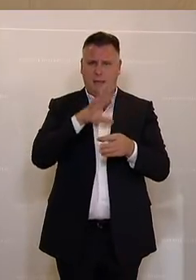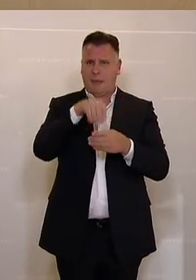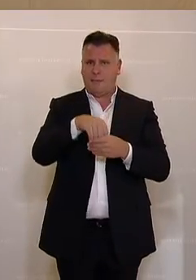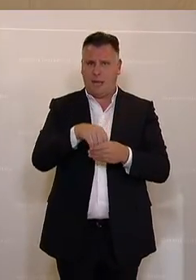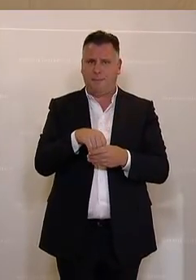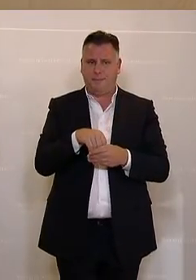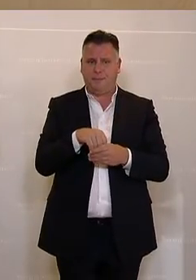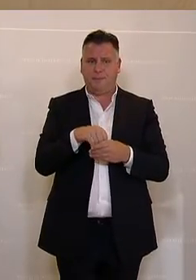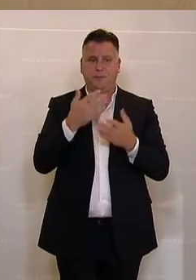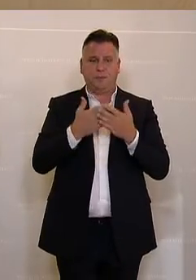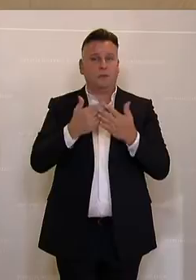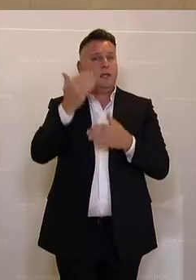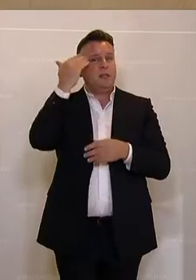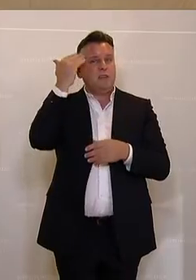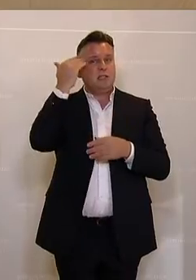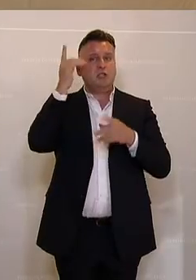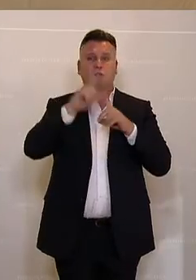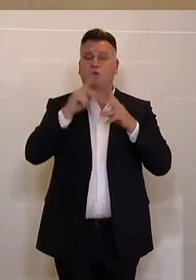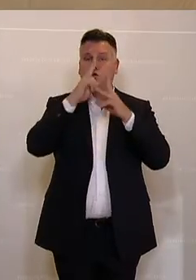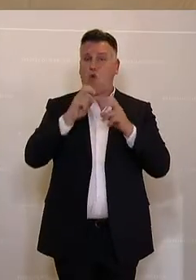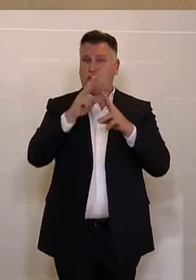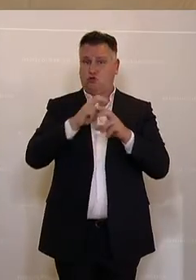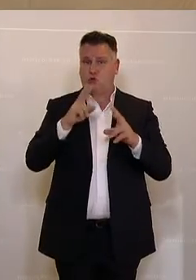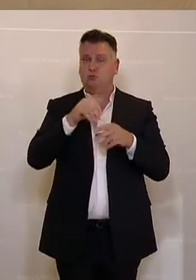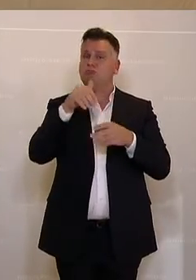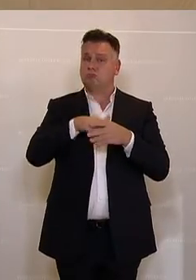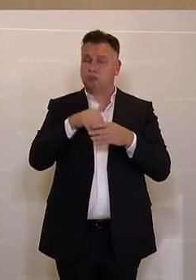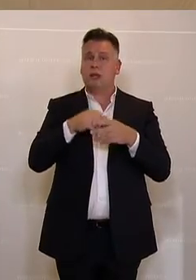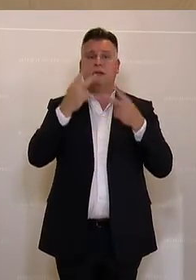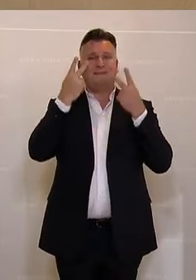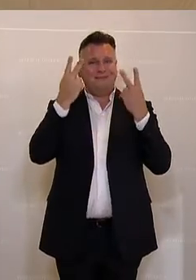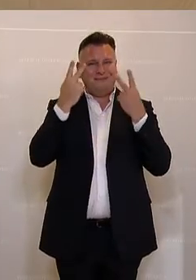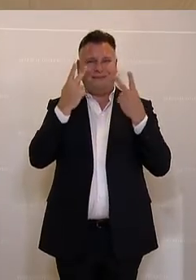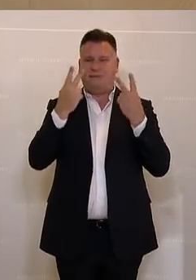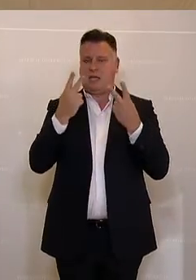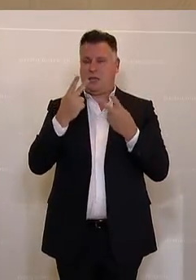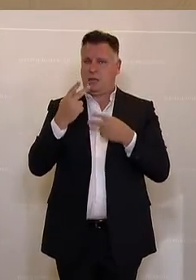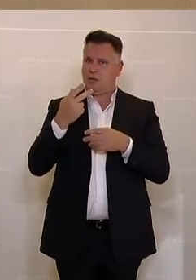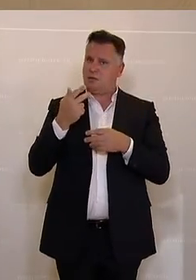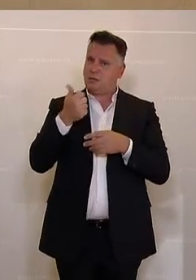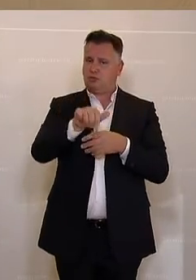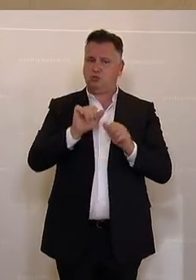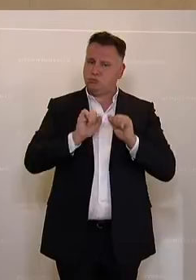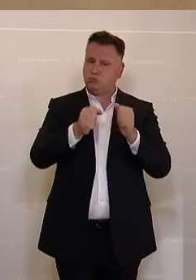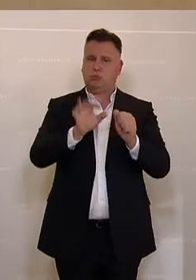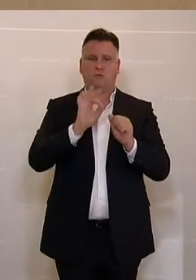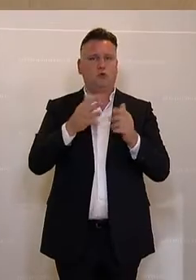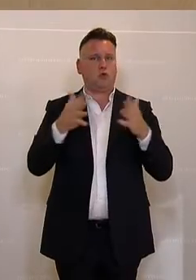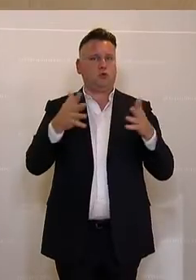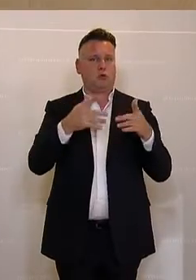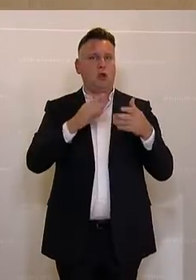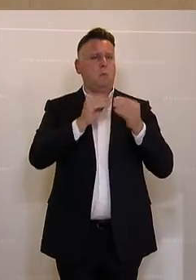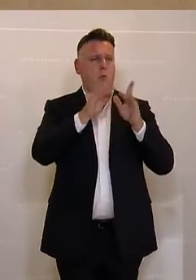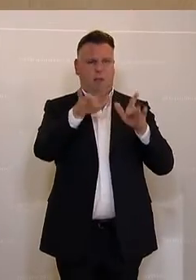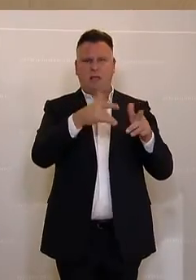Klar ist, dass Wissenschaft und Forschung einen ganz entscheidenden Beitrag auch zur Lösung der großen gesellschaftlichen Probleme, die